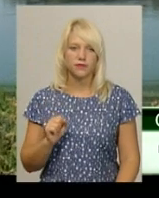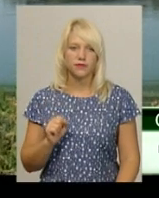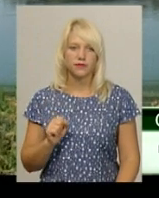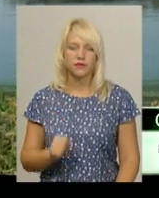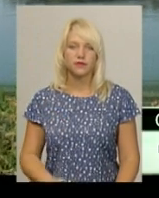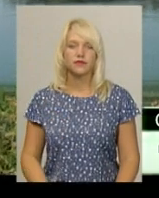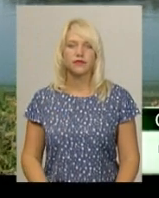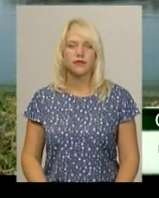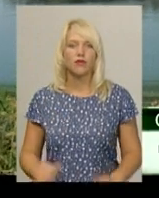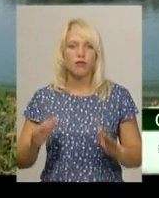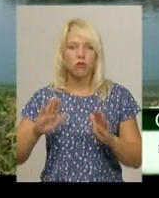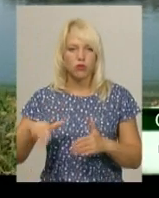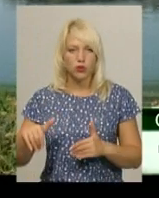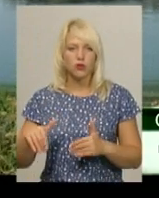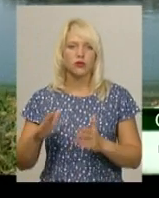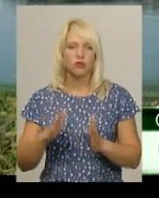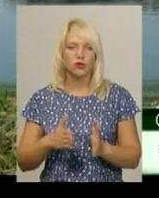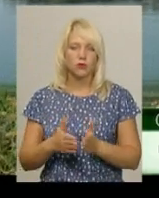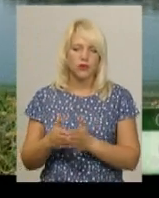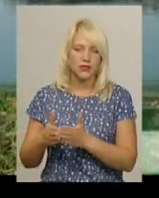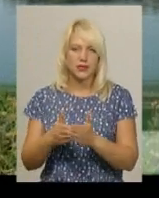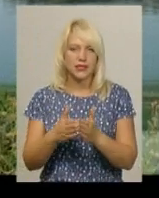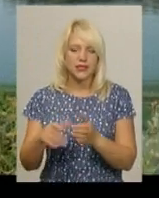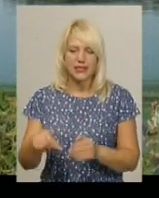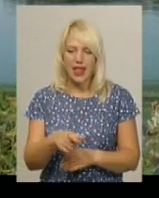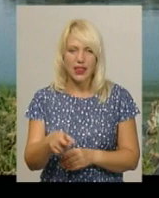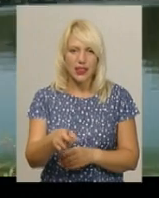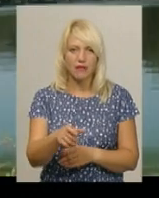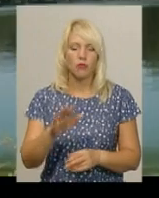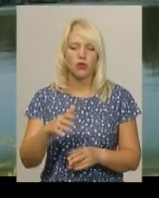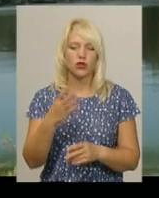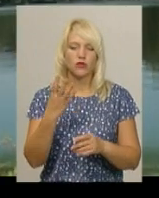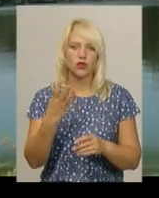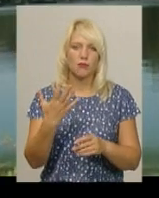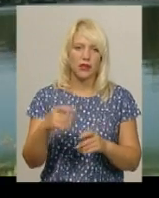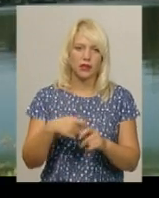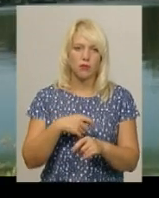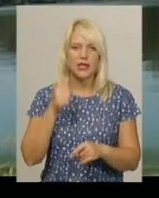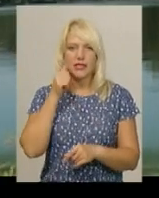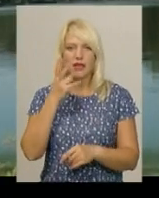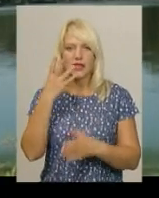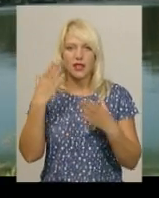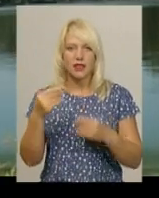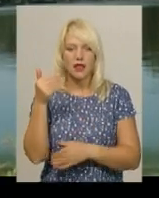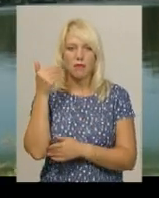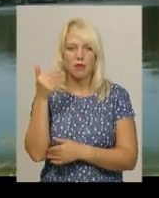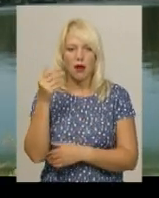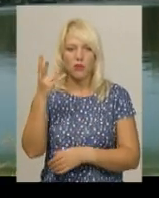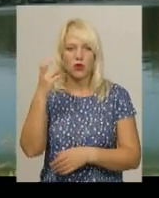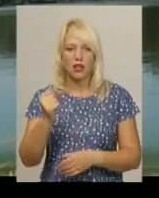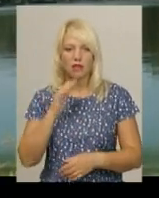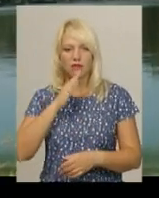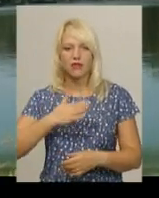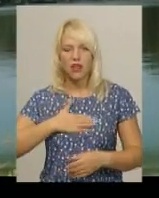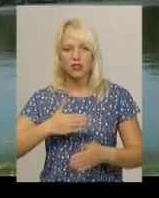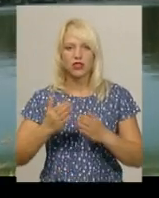потім йдемо по цьому заливу, там кілометрів 4-5. Завтра на День прапора, до речі, на наших